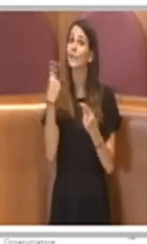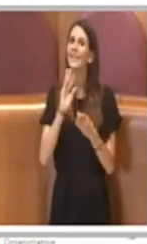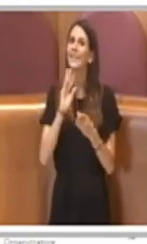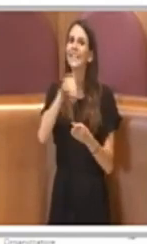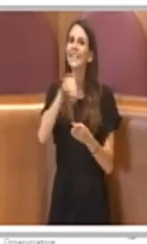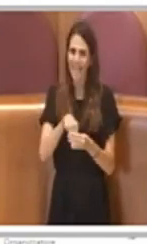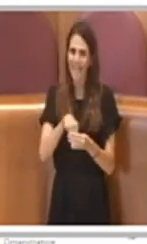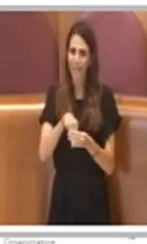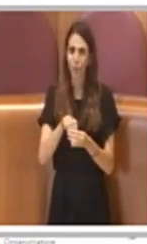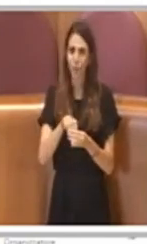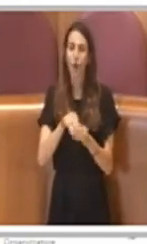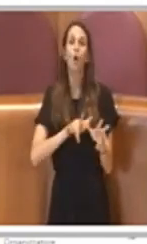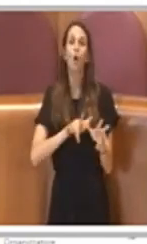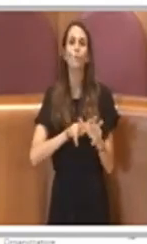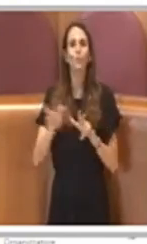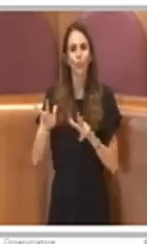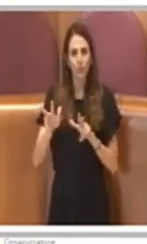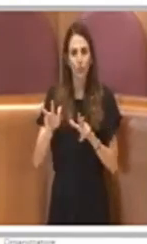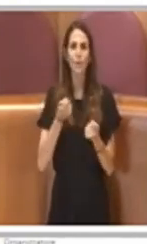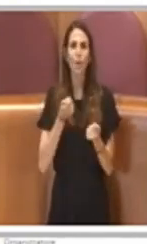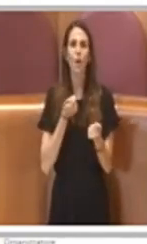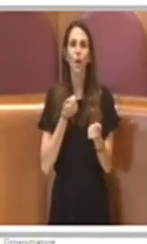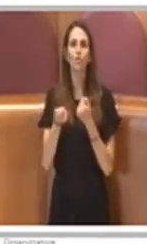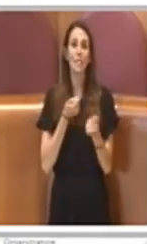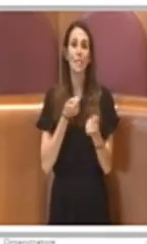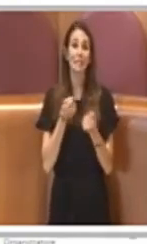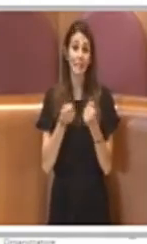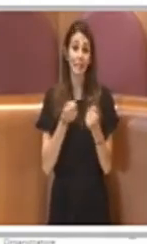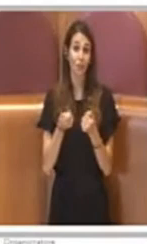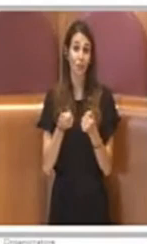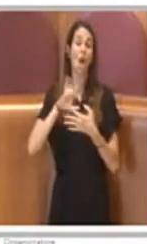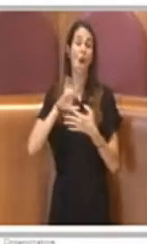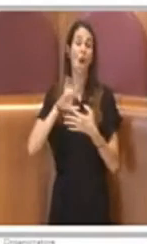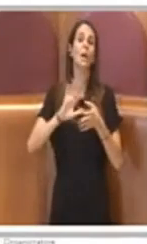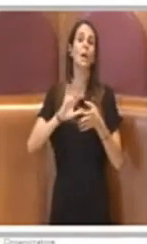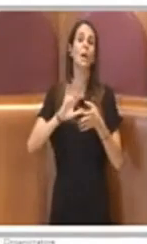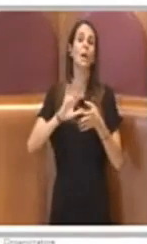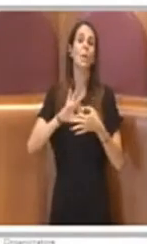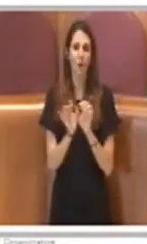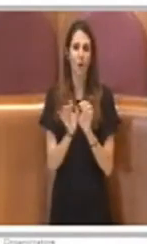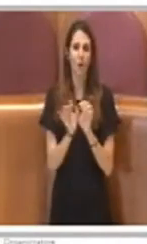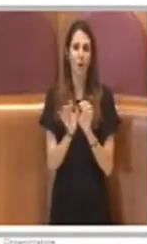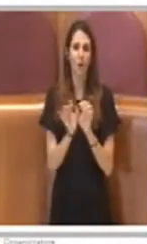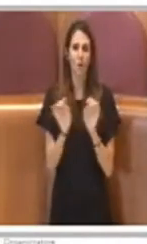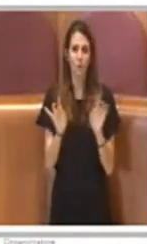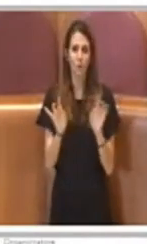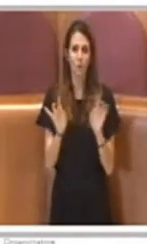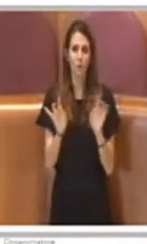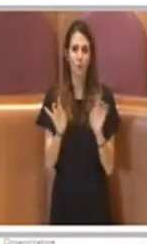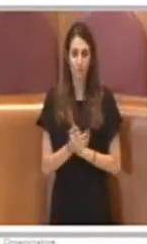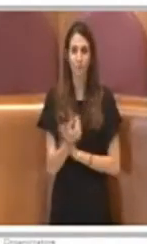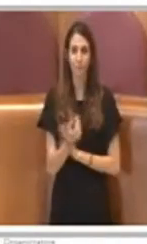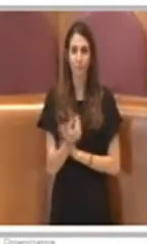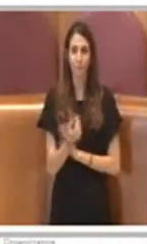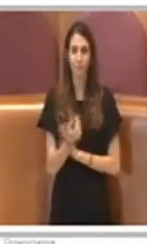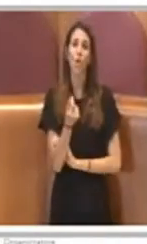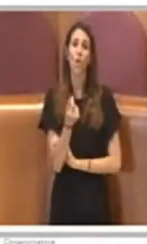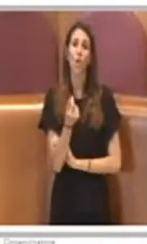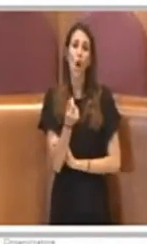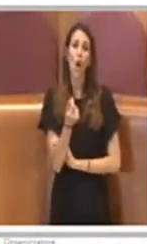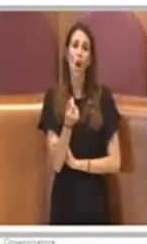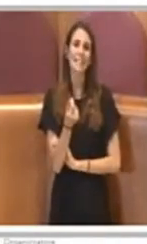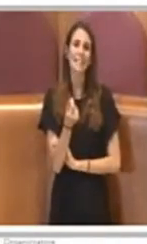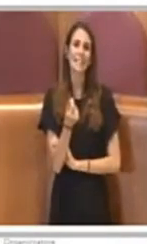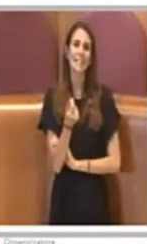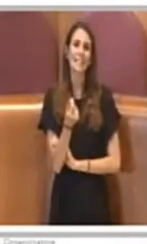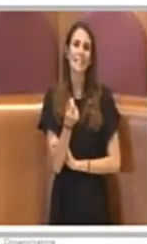poter rimodulare in funzione di quello che è accaduto. Per cui veramente sono a saldo zero piccole rimodulazioni che hanno una